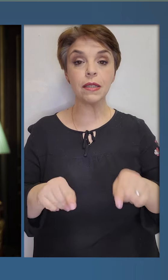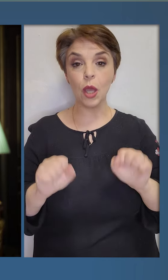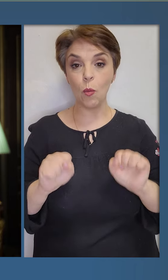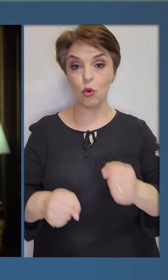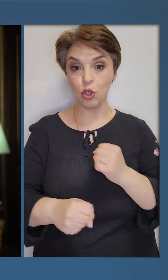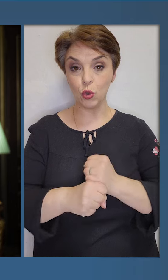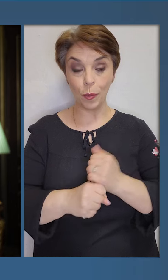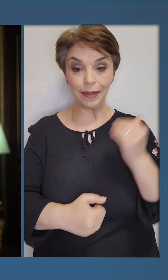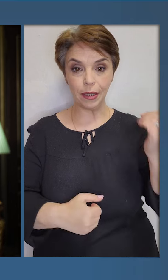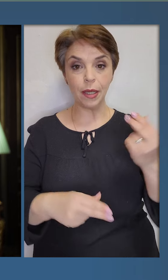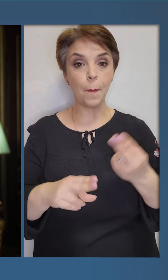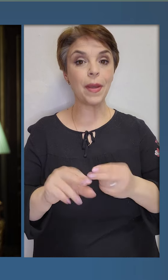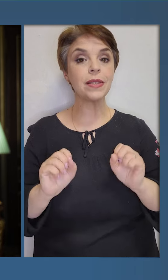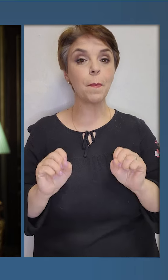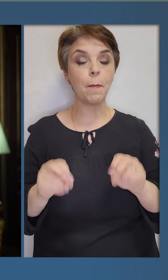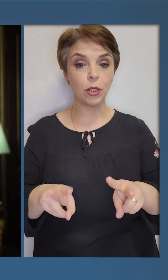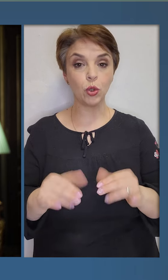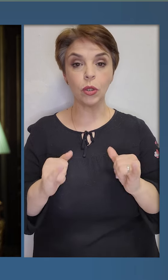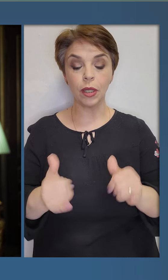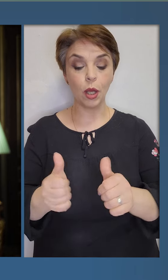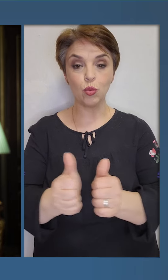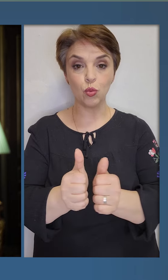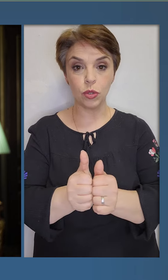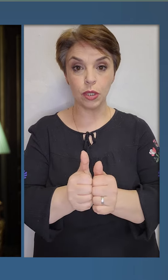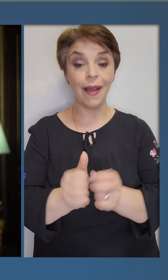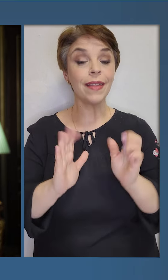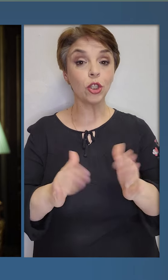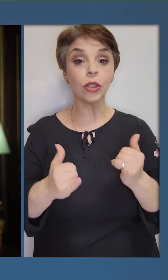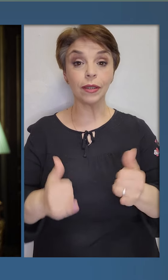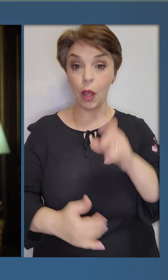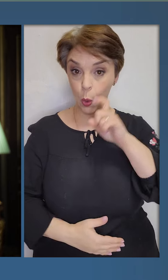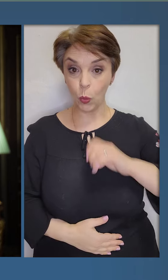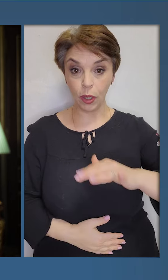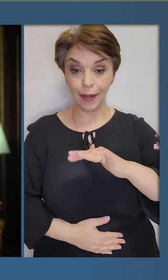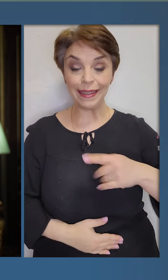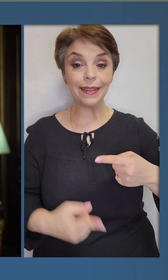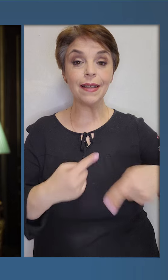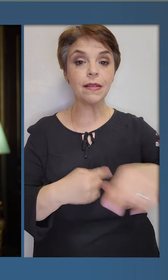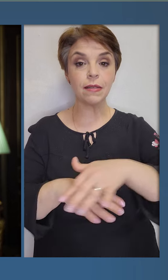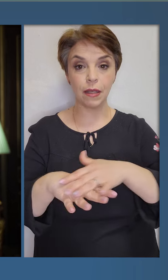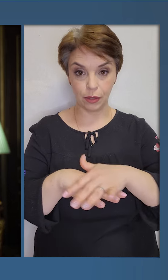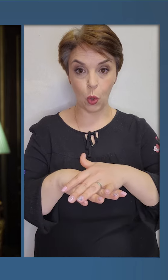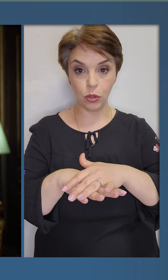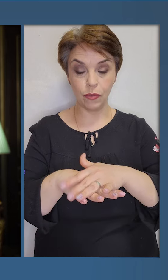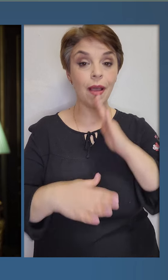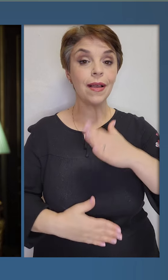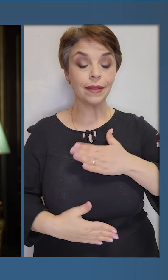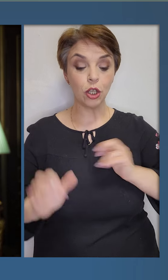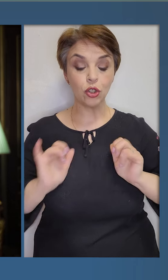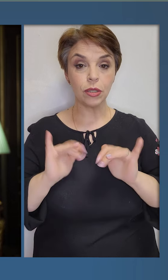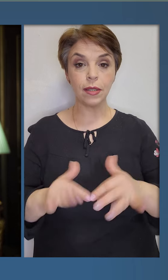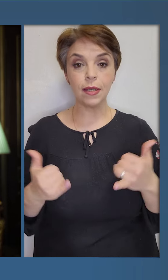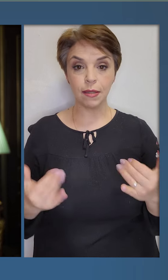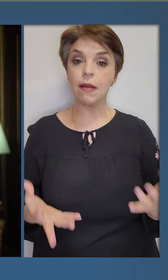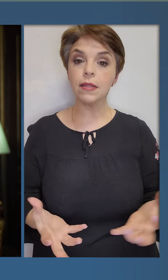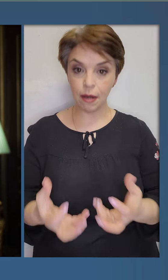це може зробити її безпечною для сусідів. Не лише для України. Для різних народів наші